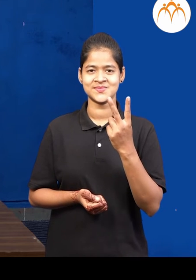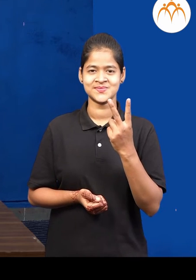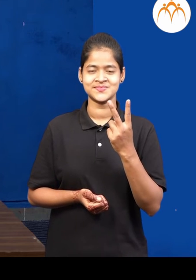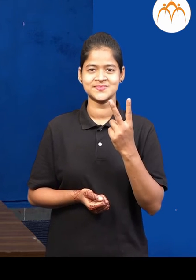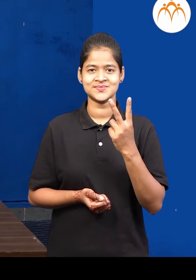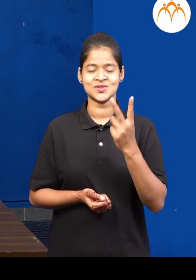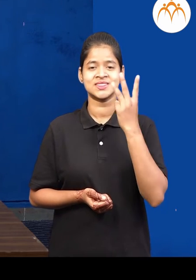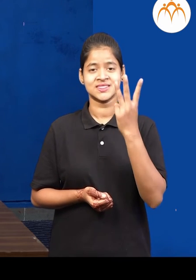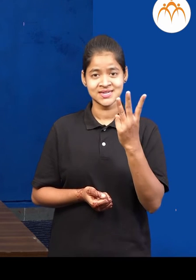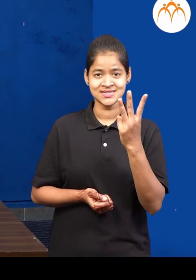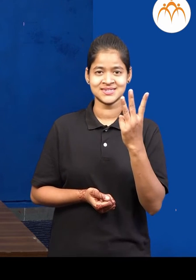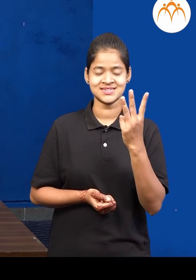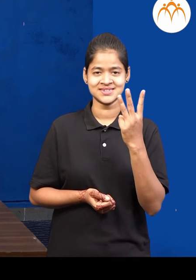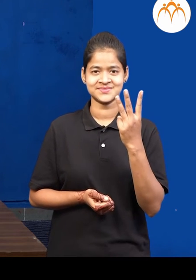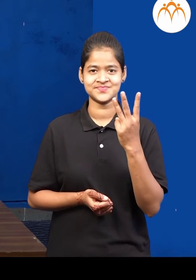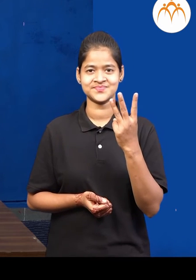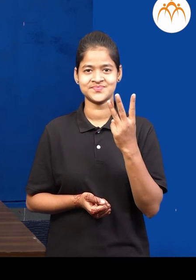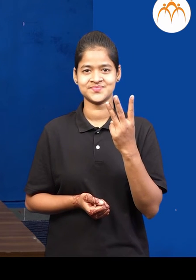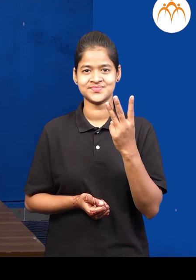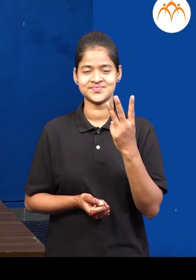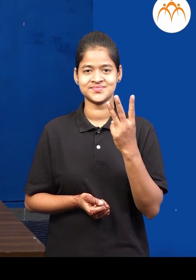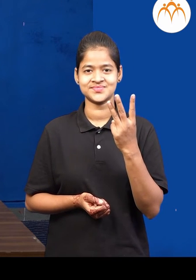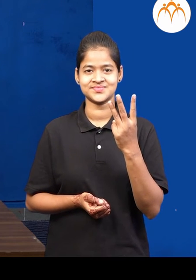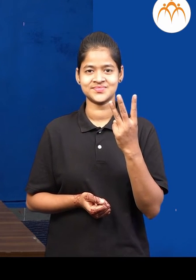दोन, तीन,